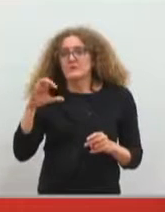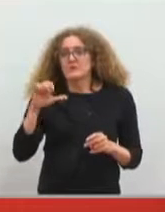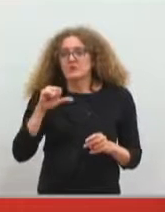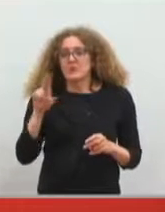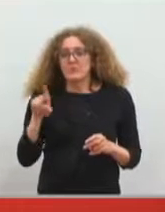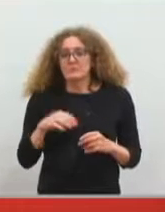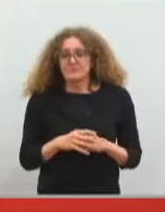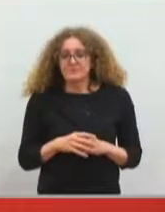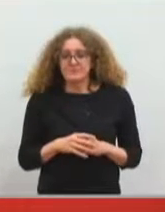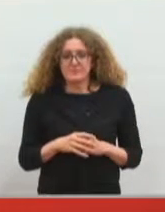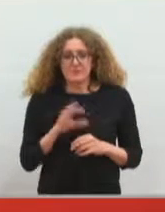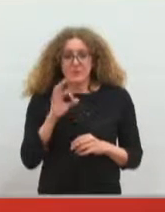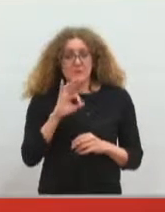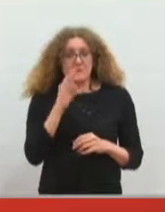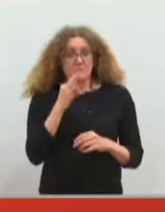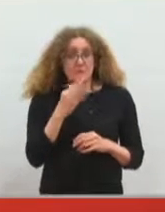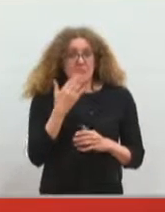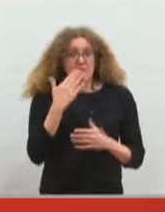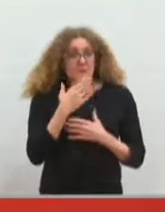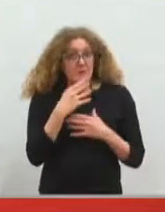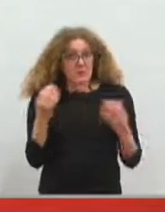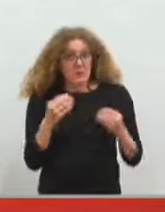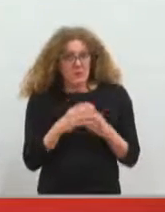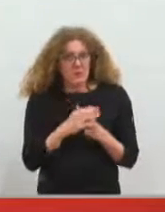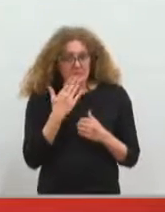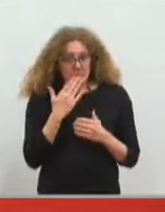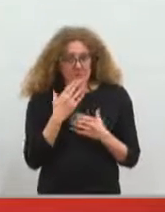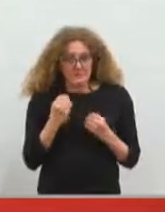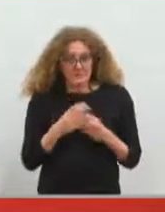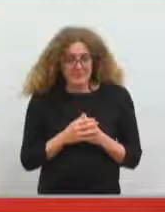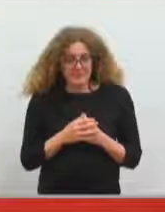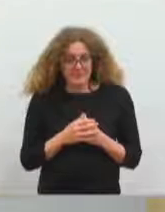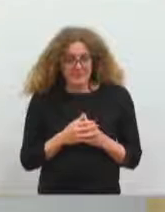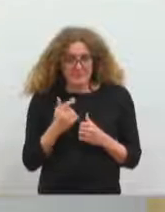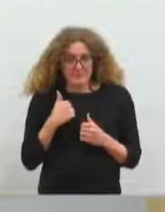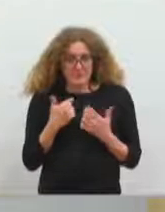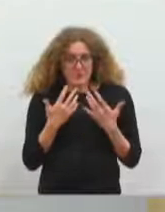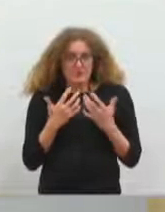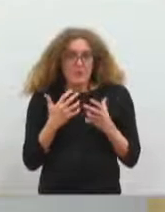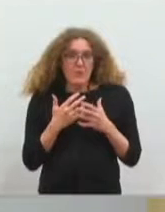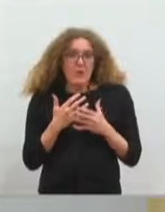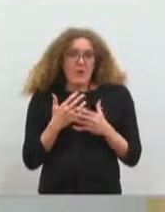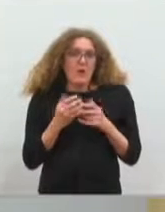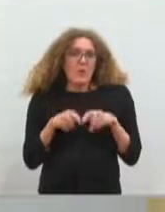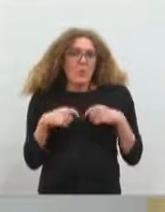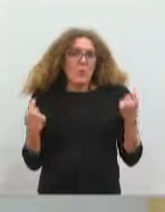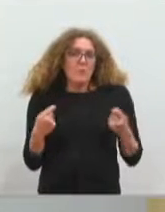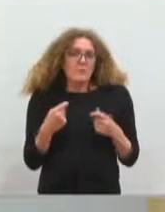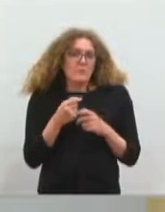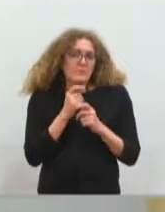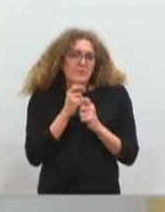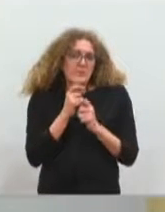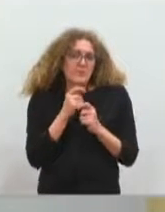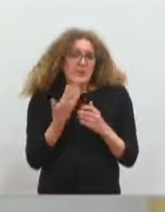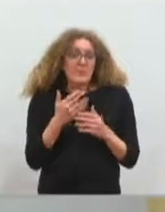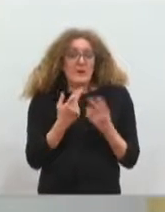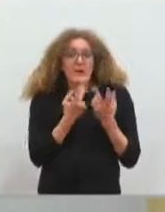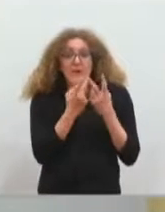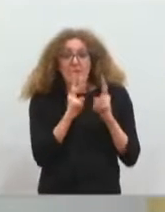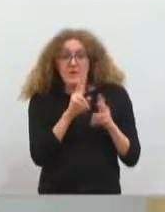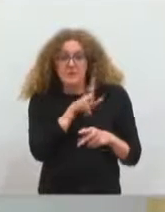Oui, donc merci beaucoup, merci Renée. Sans prendre beaucoup de temps, simplement dire que la commune de Muriel